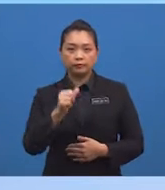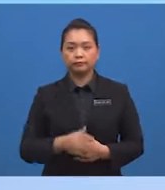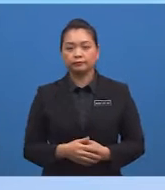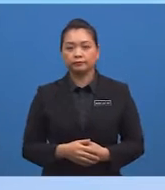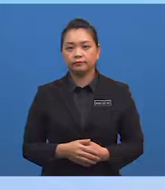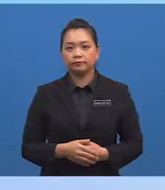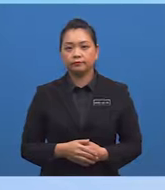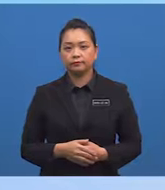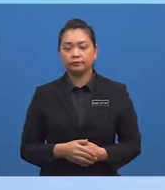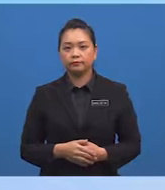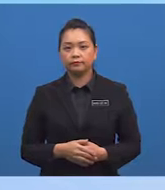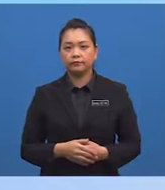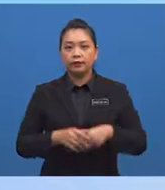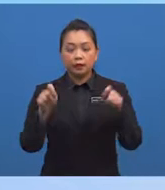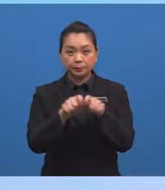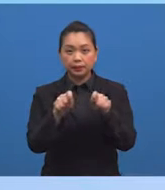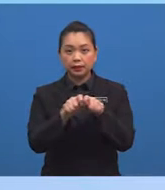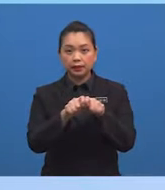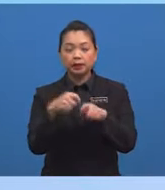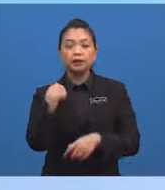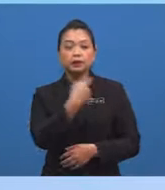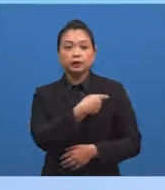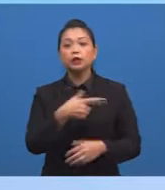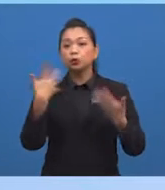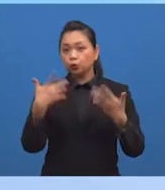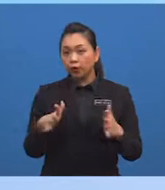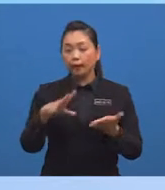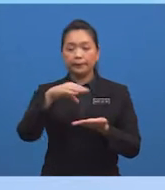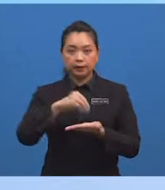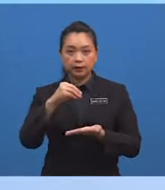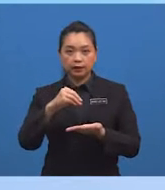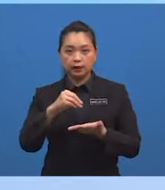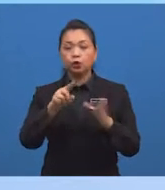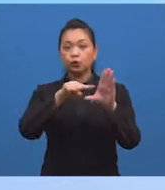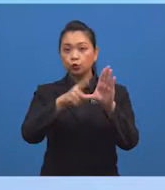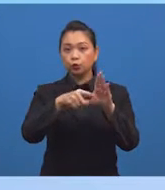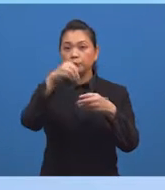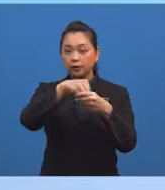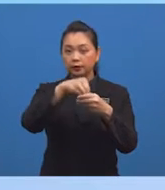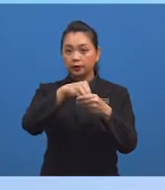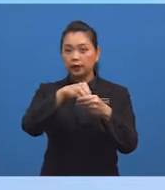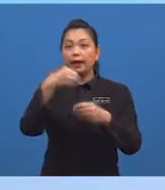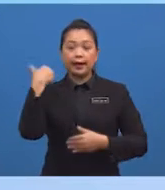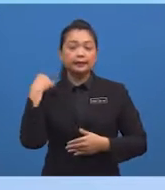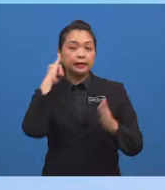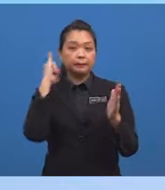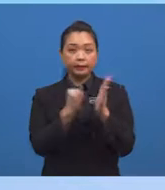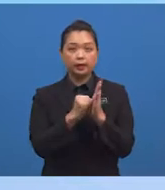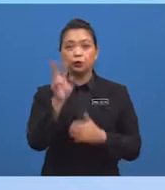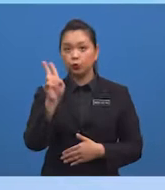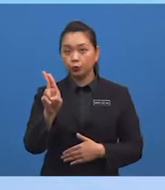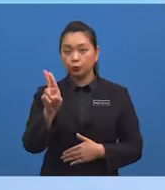Seperti yang kita telah pelajari tadi Sudut pedalaman dibentuk oleh imej huruf U